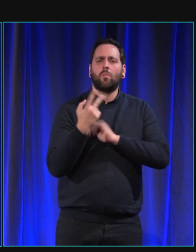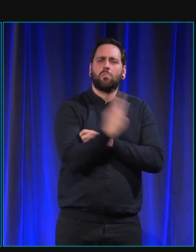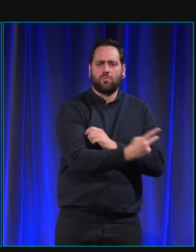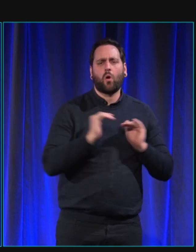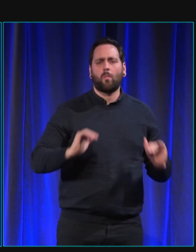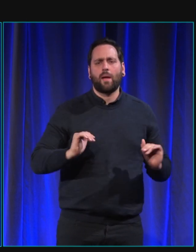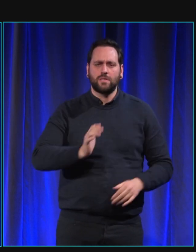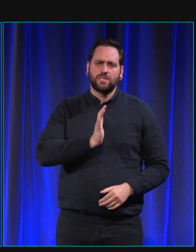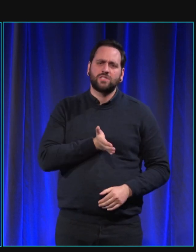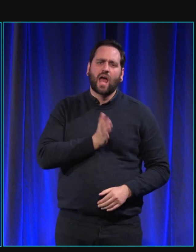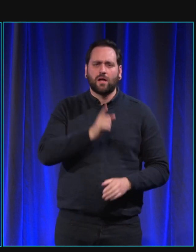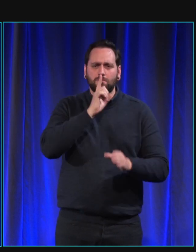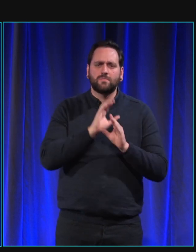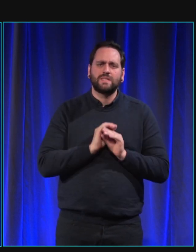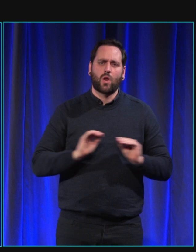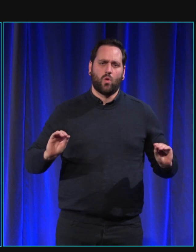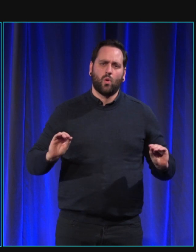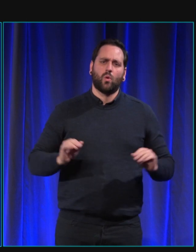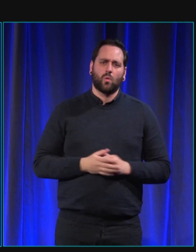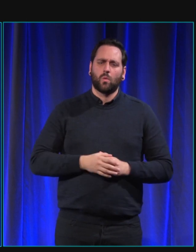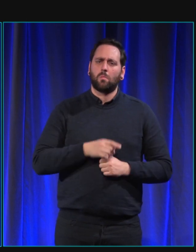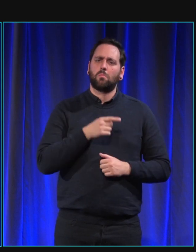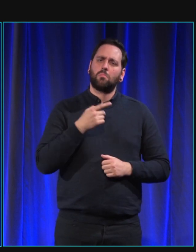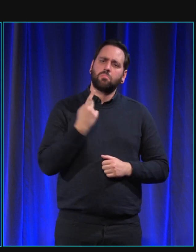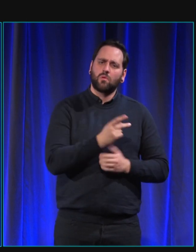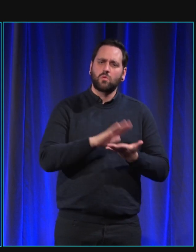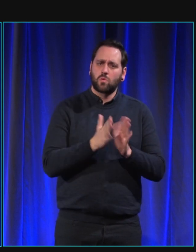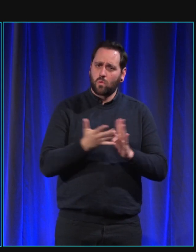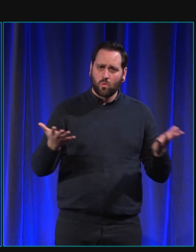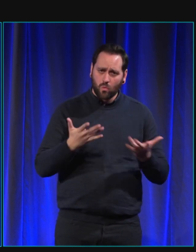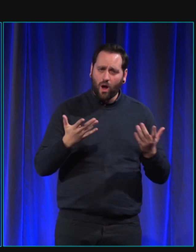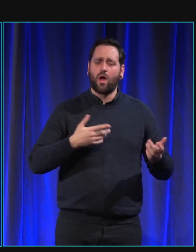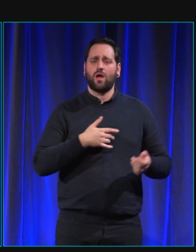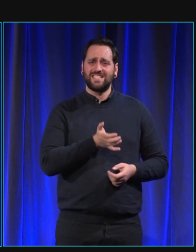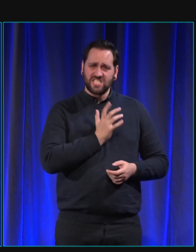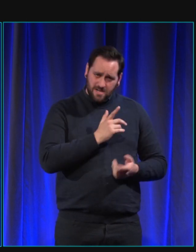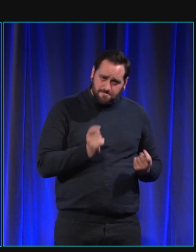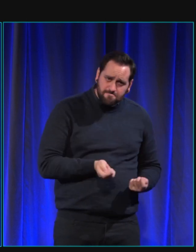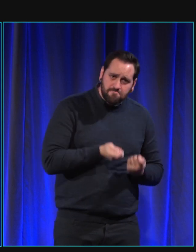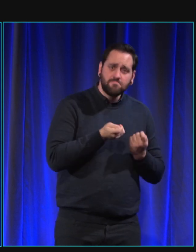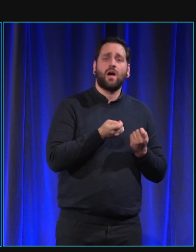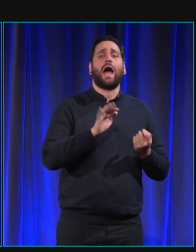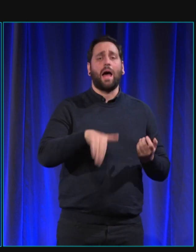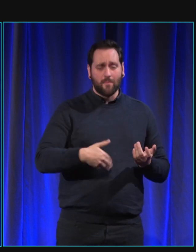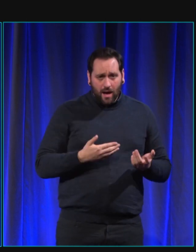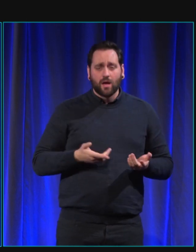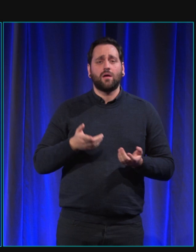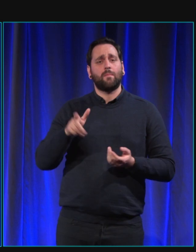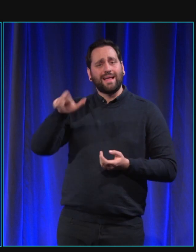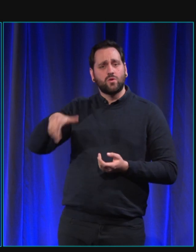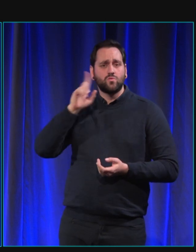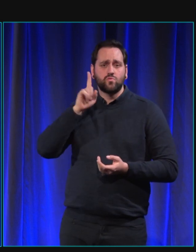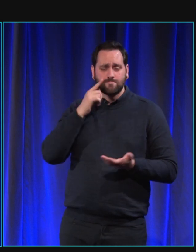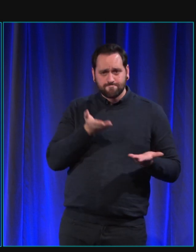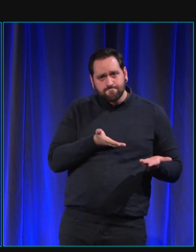s'occupe de remettre gratuitement des chiens à des personnes sourdes. Vous êtes basé à